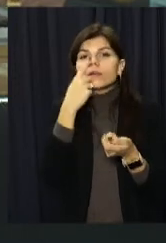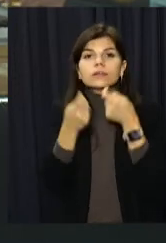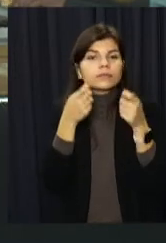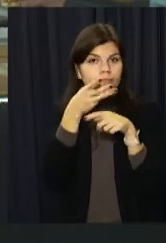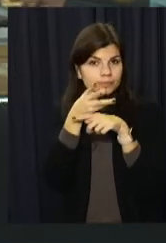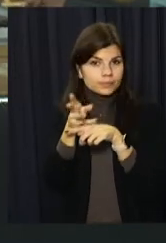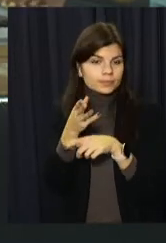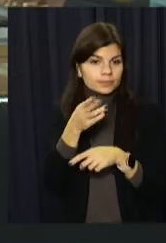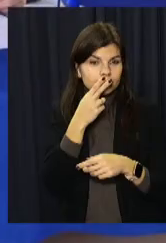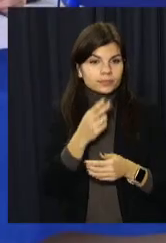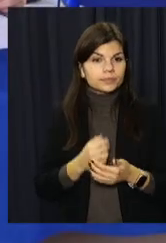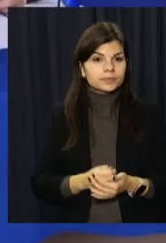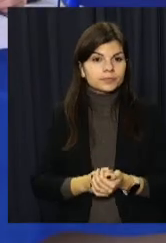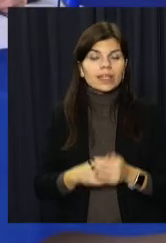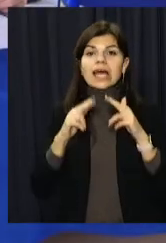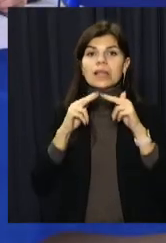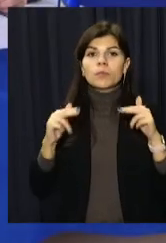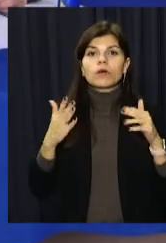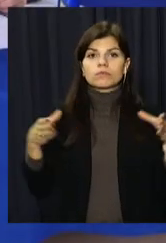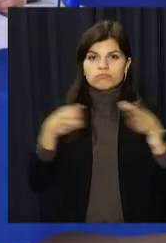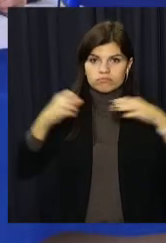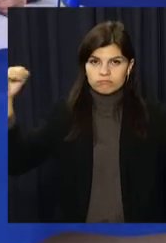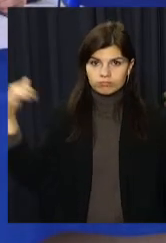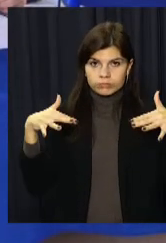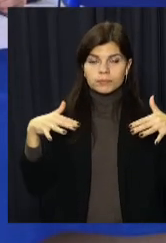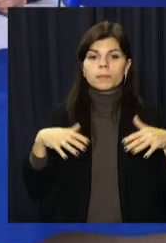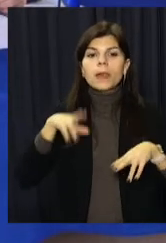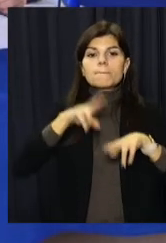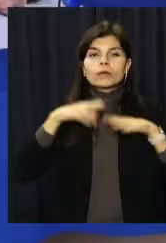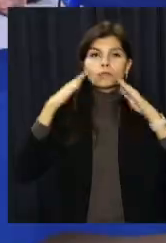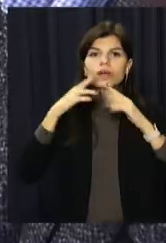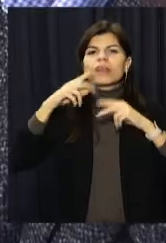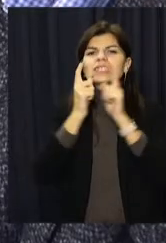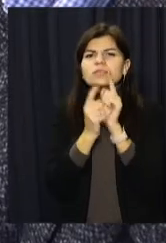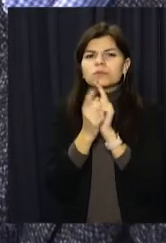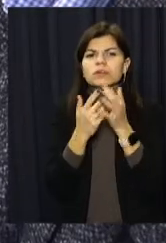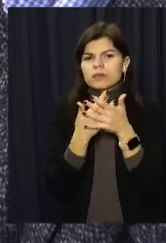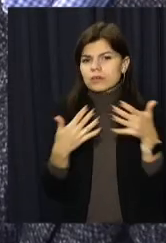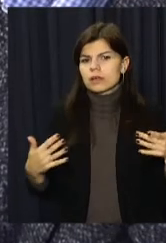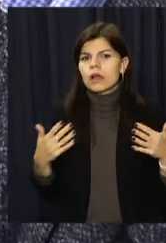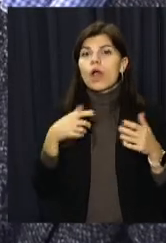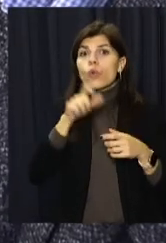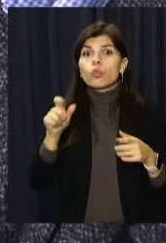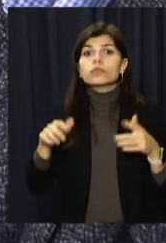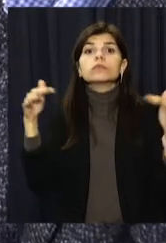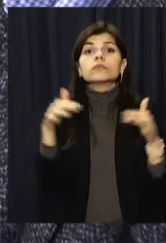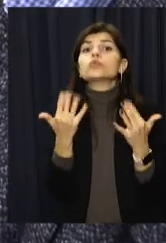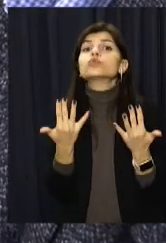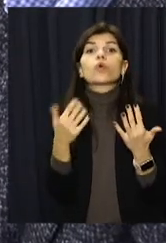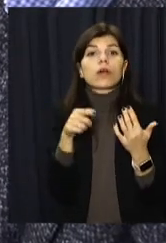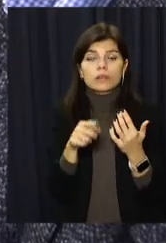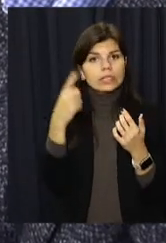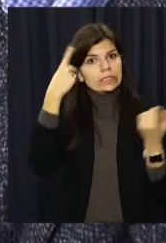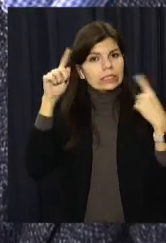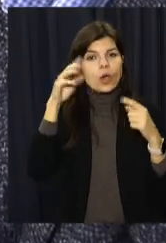сюжеті. Дніпровський референдум, паспорт будинку, соціальна реконструкція. Загальна кількість людей, які приєдналися до цих